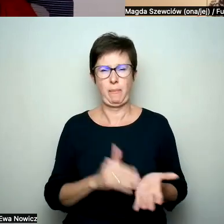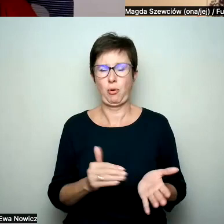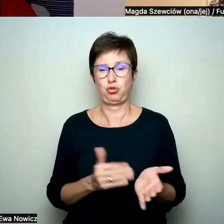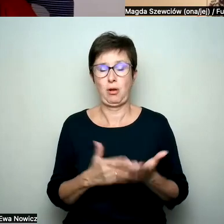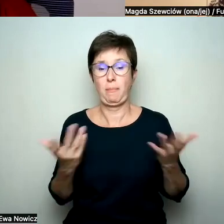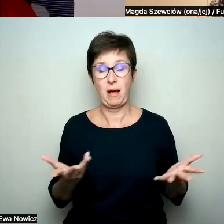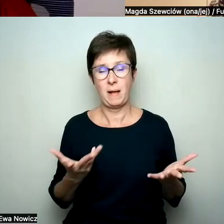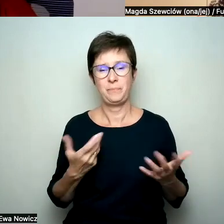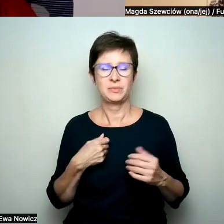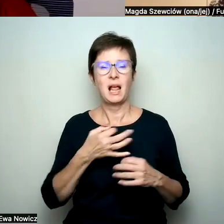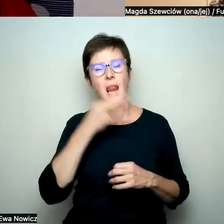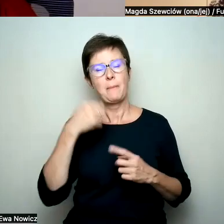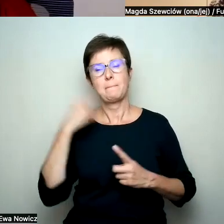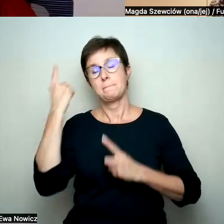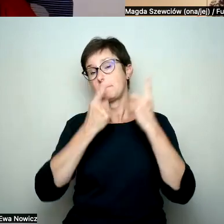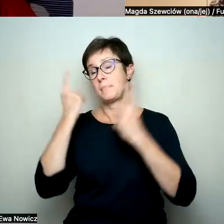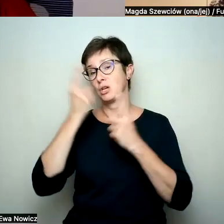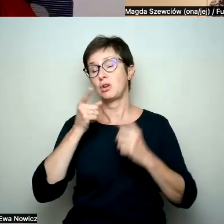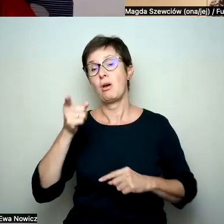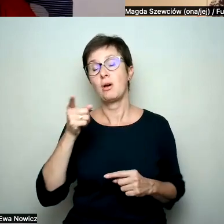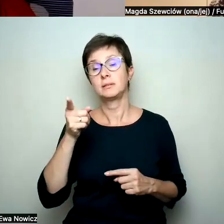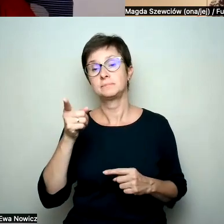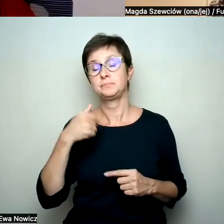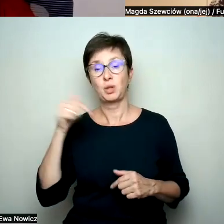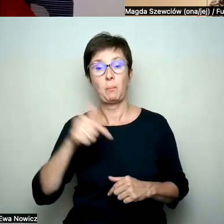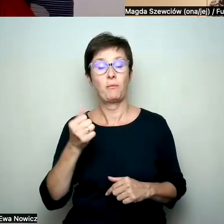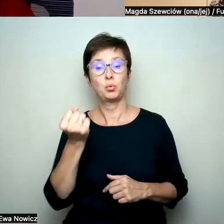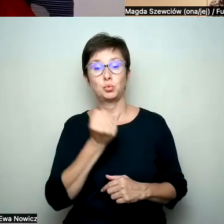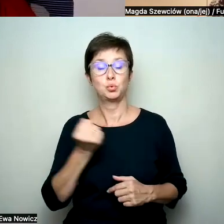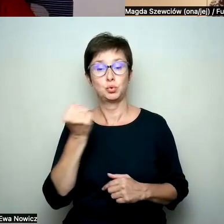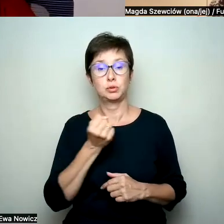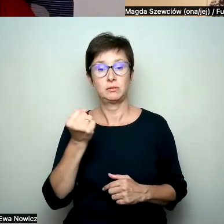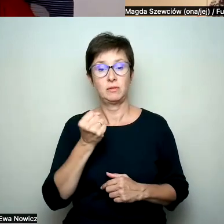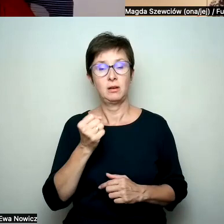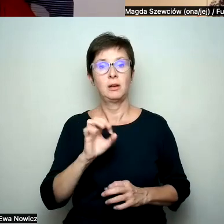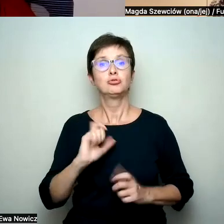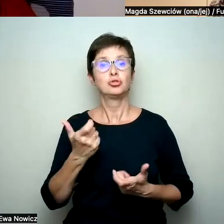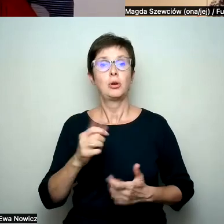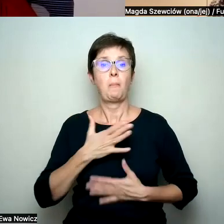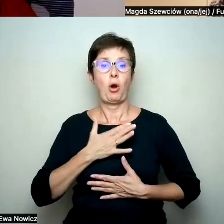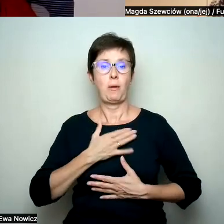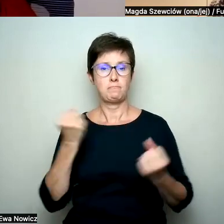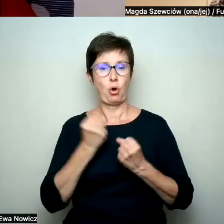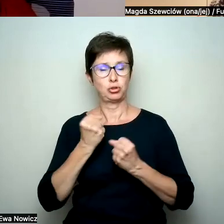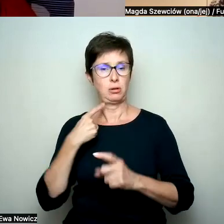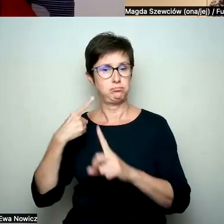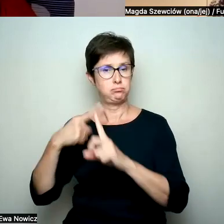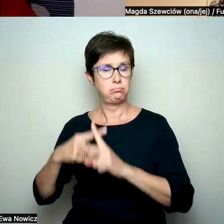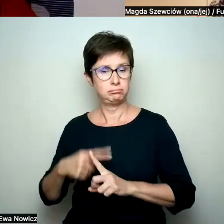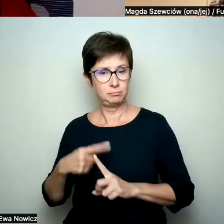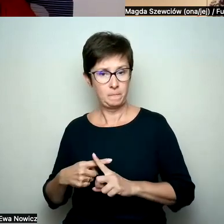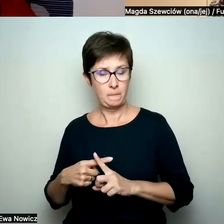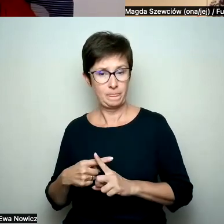myślę o tym, że powinniśmy używać tych swoich mocnych stron i cech, które